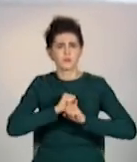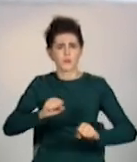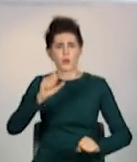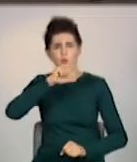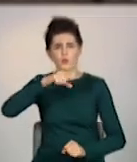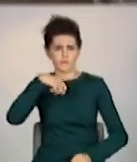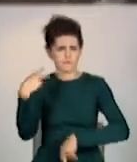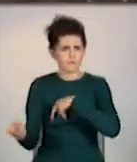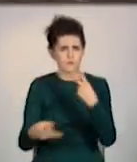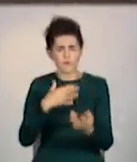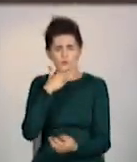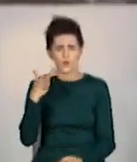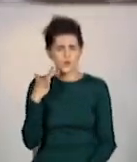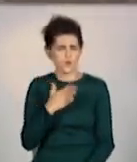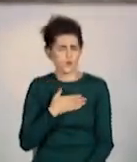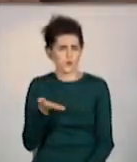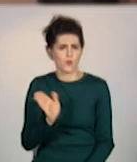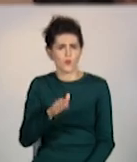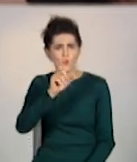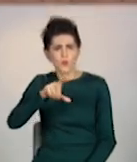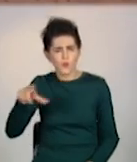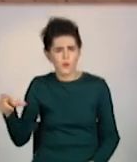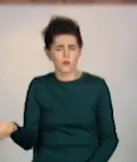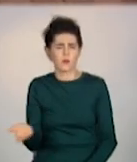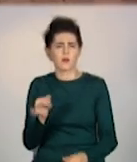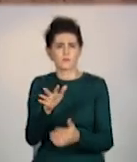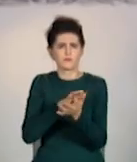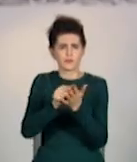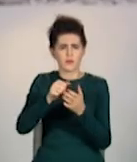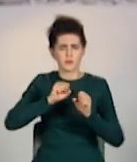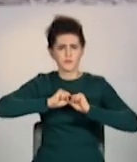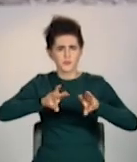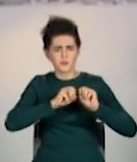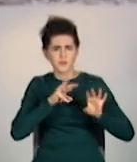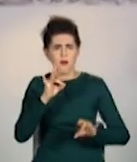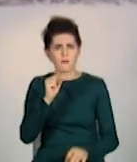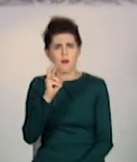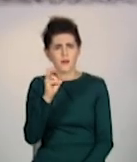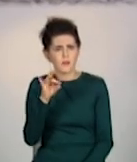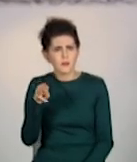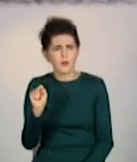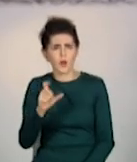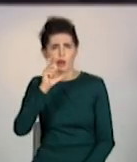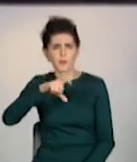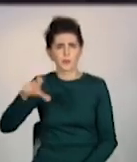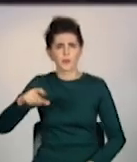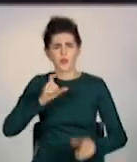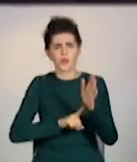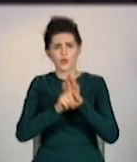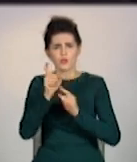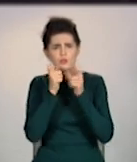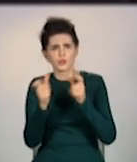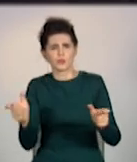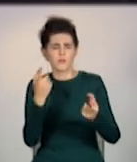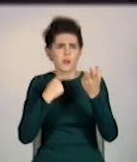вулицю, побачили останки цих ракет. Зразу почалася паніка, люди почали розповідати,